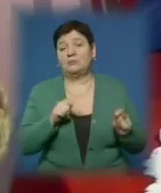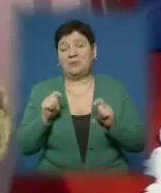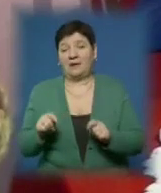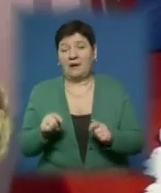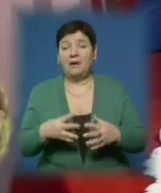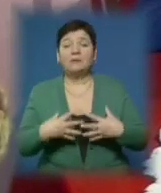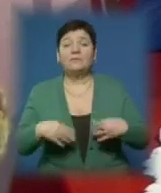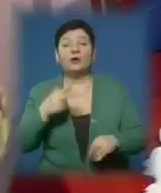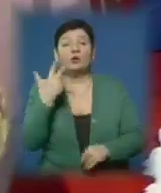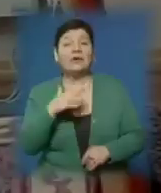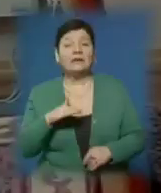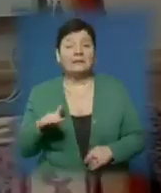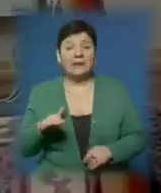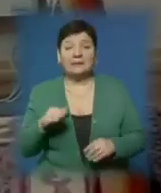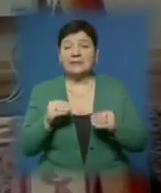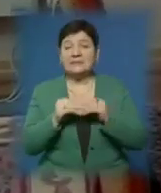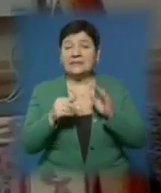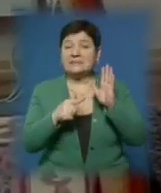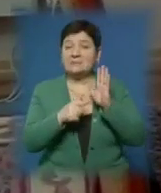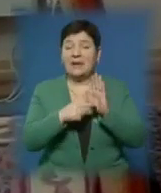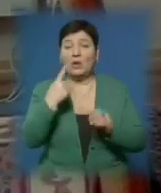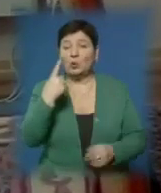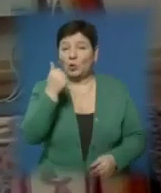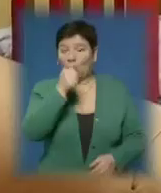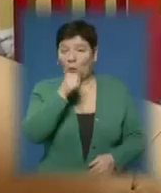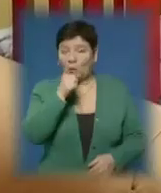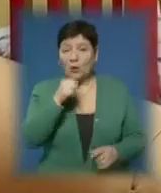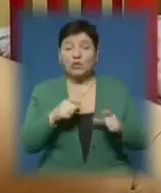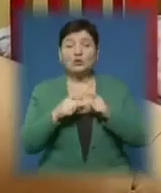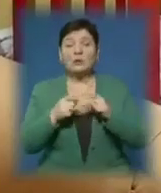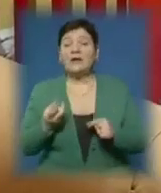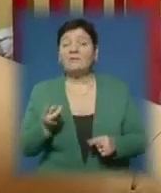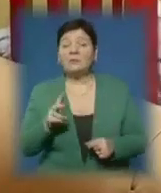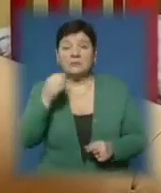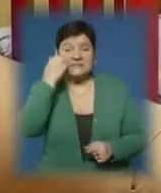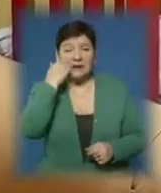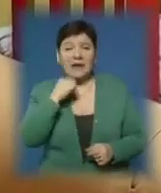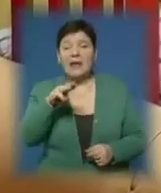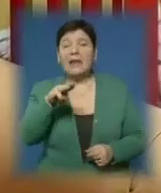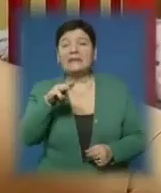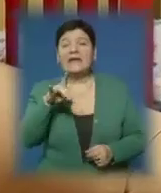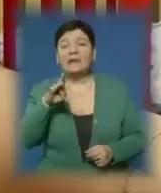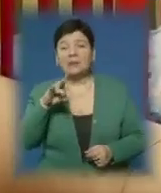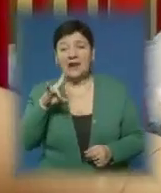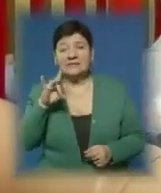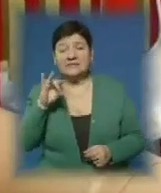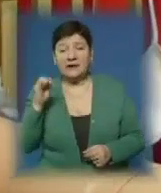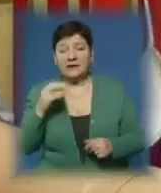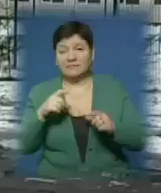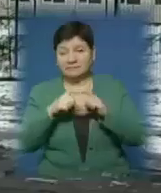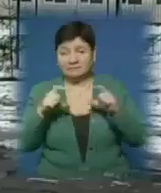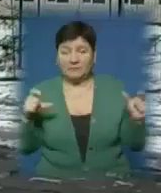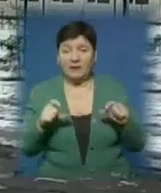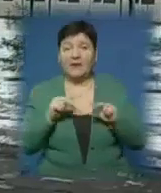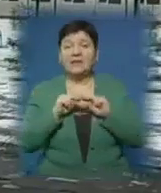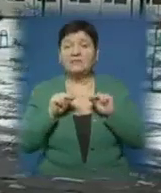Подружжя виховує трьох дітей – 10, 7 і 1 року. Школярі відвідують старий Тереблянський навчальний заклад. У новозбудованому